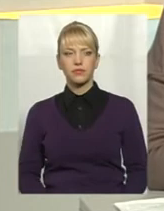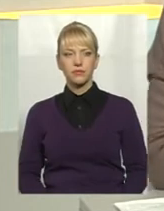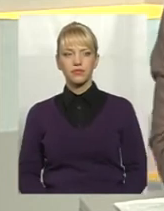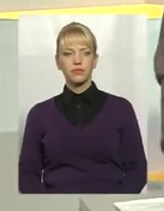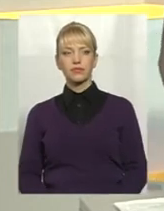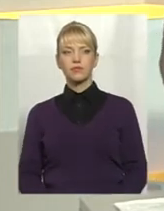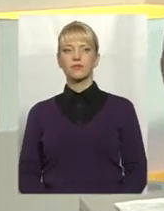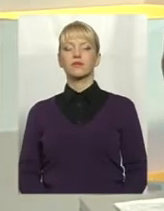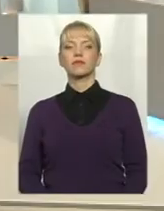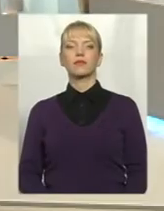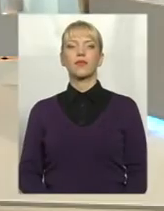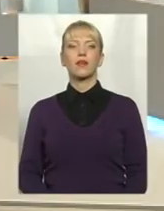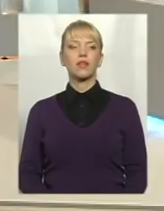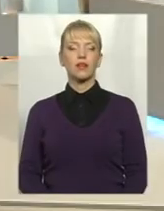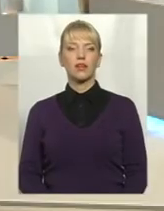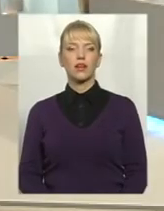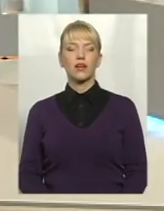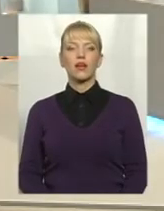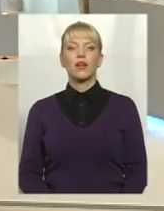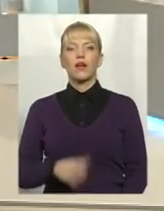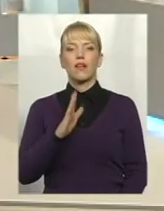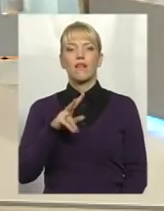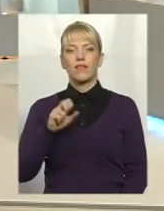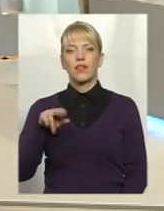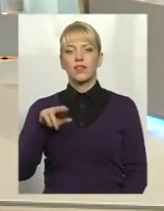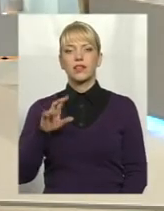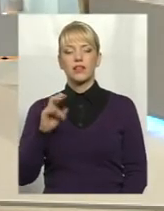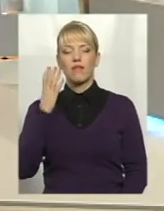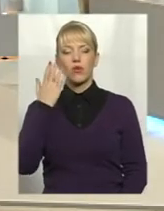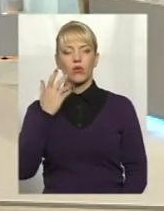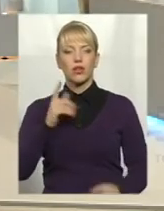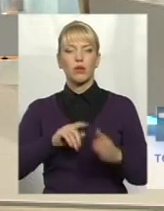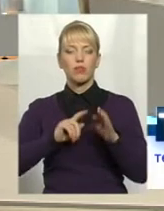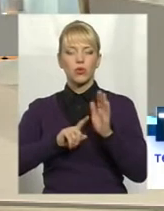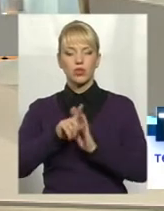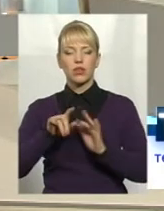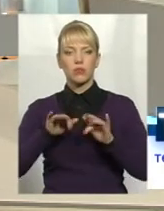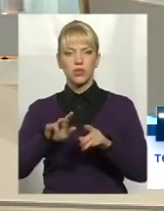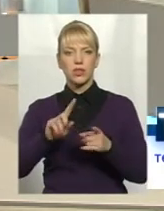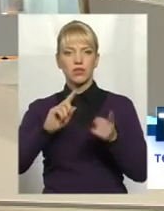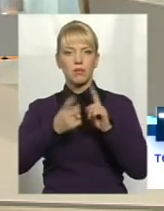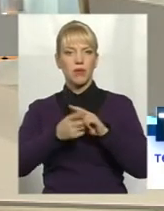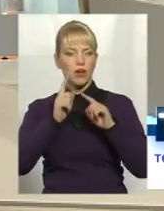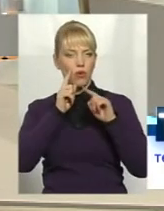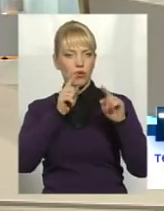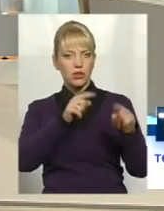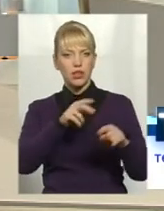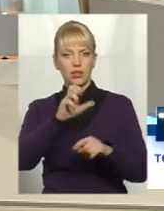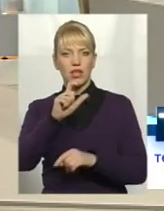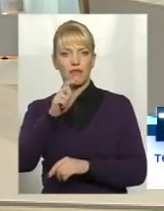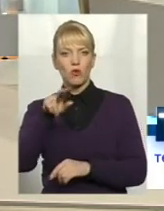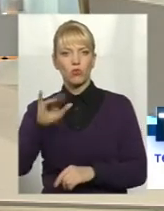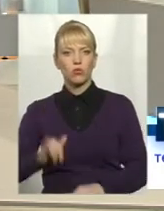Пане Владиславе, коли ви розпочали процес переорієнтації на Європу? І наскільки складним чи, можливо, нескладним він був?